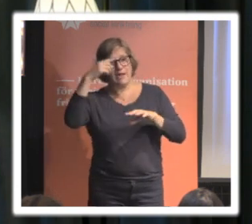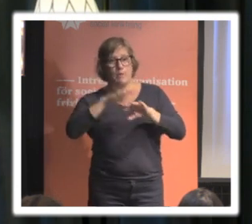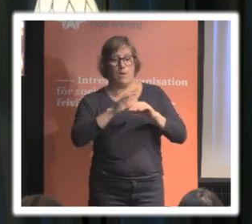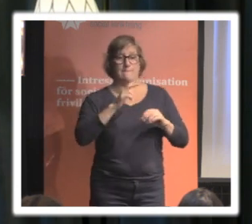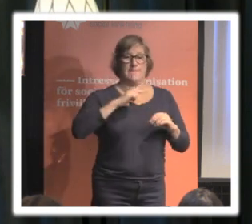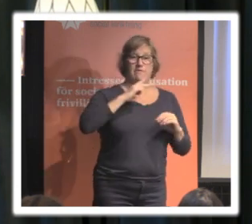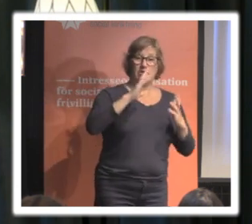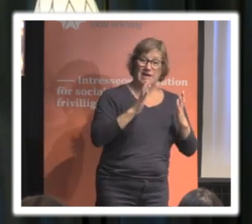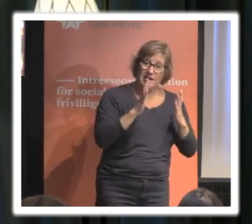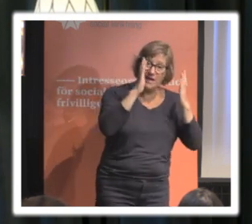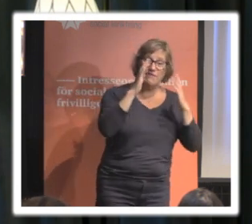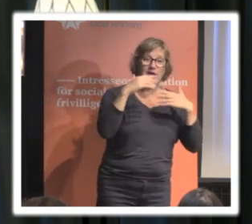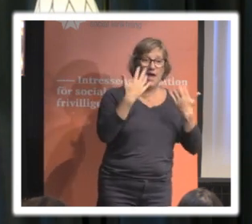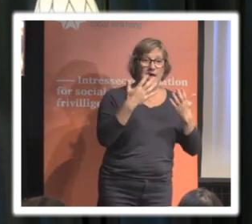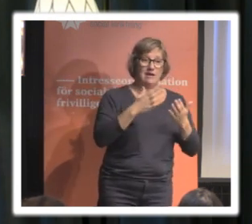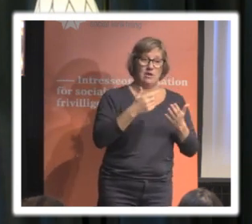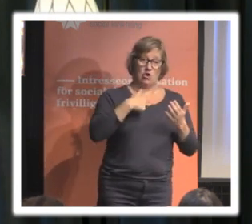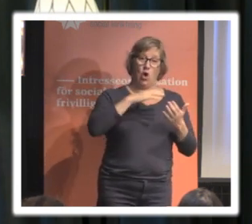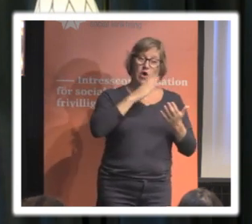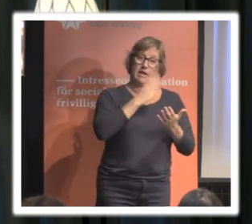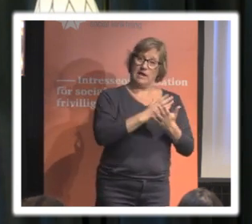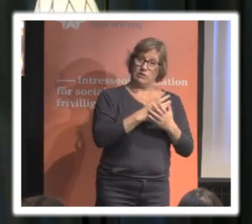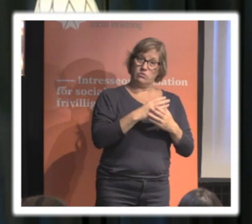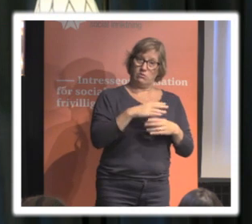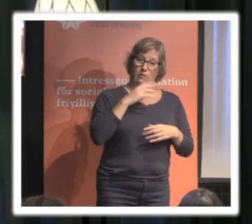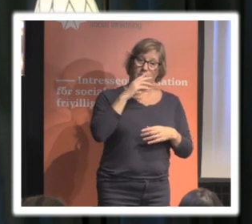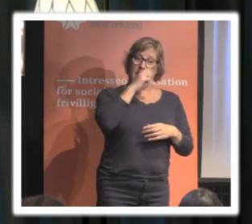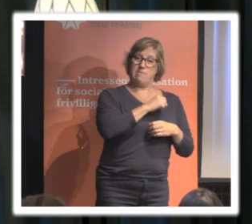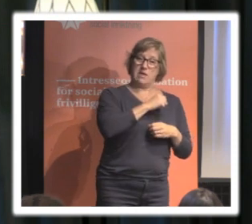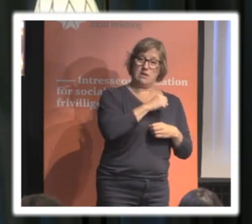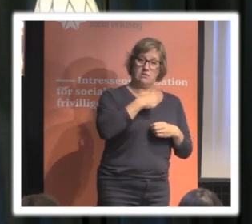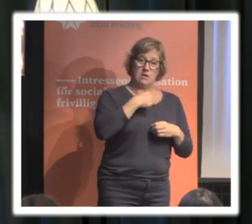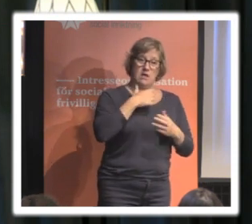som en rätt att vara hemlig, en rätt att få vara i fred.